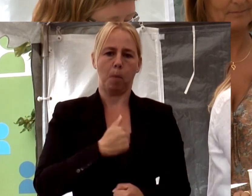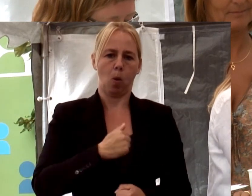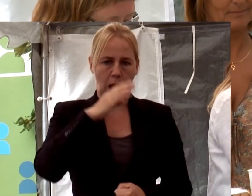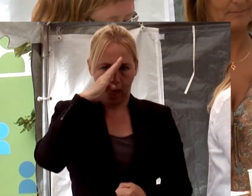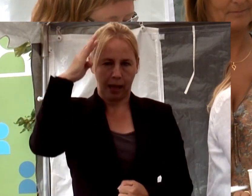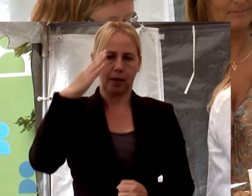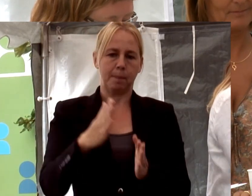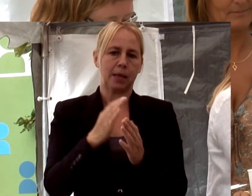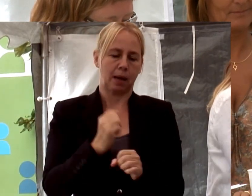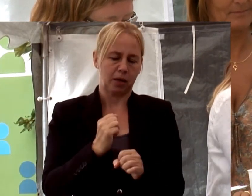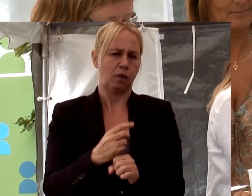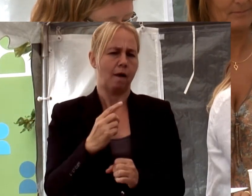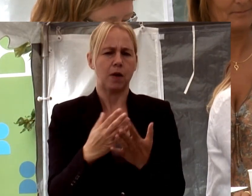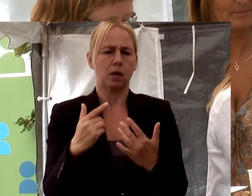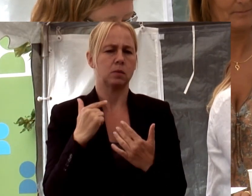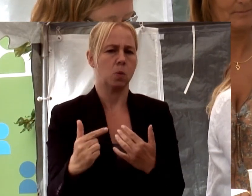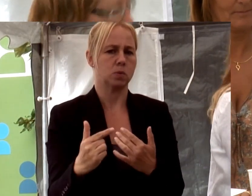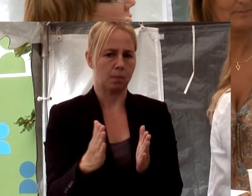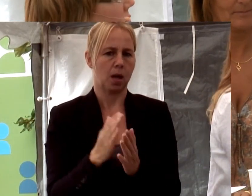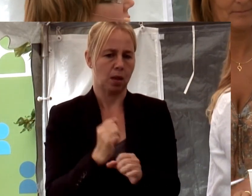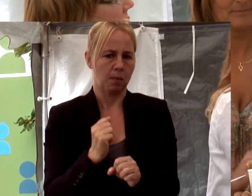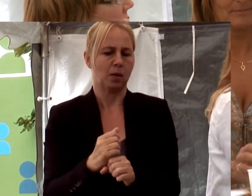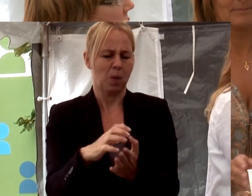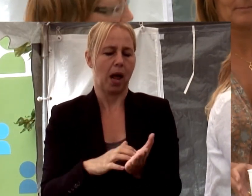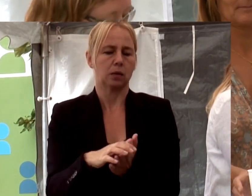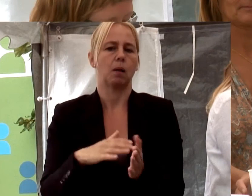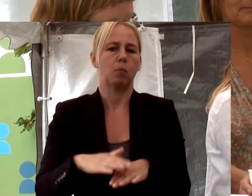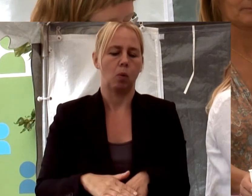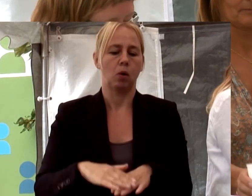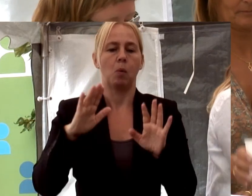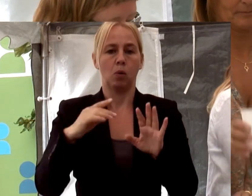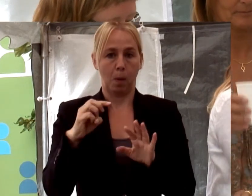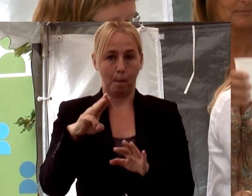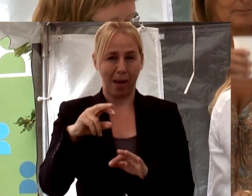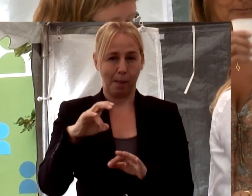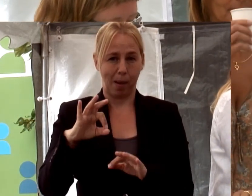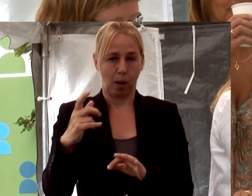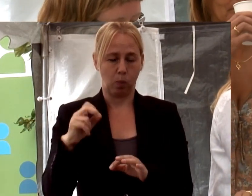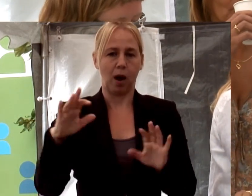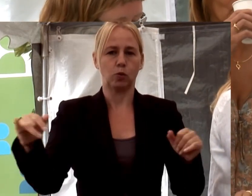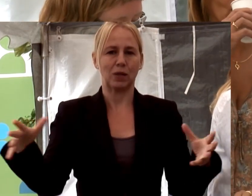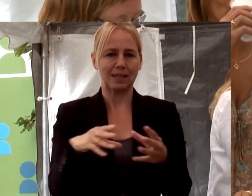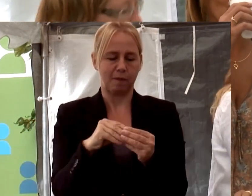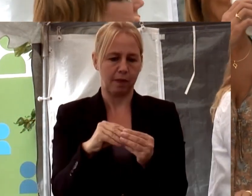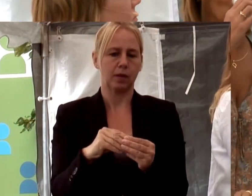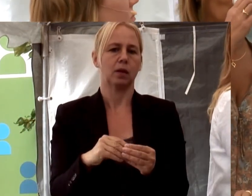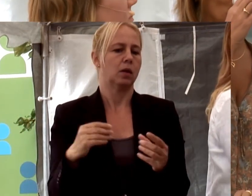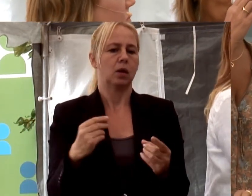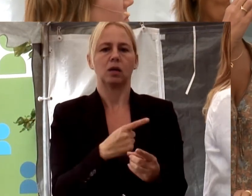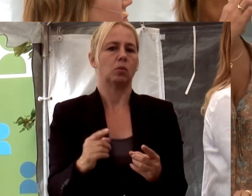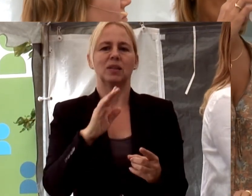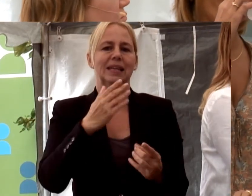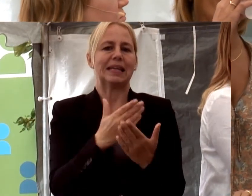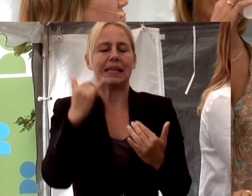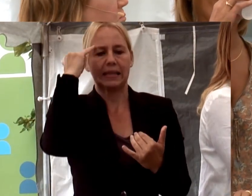alltså tusentals medarbetare de räknade på. Och de gjorde till och med en sammanfattning. Det är över 55 gör det sig icke-bisvär. Kom